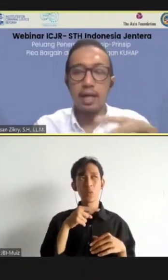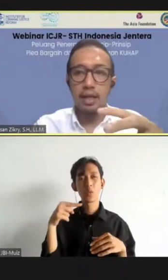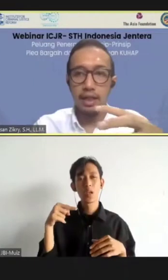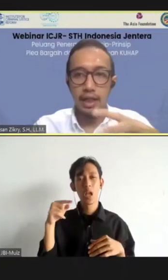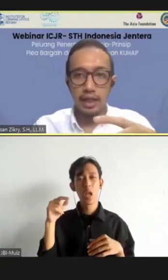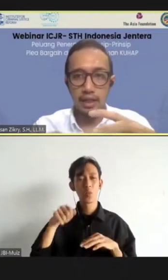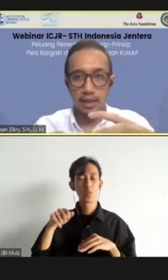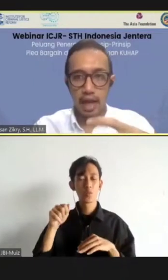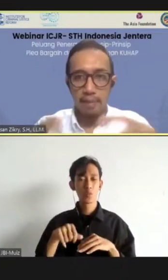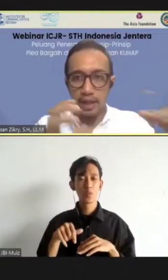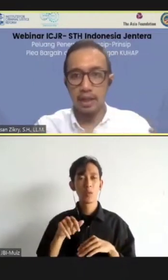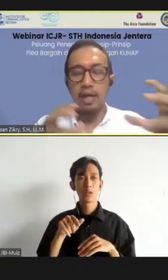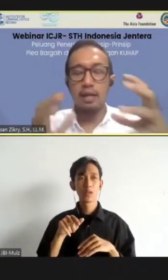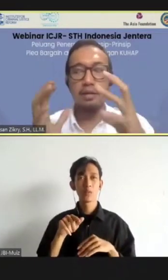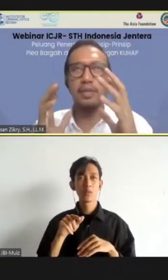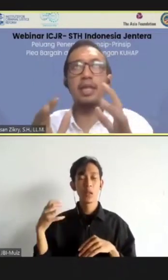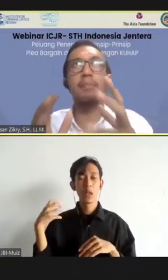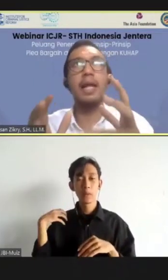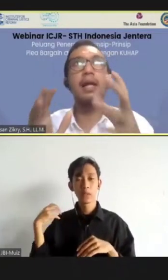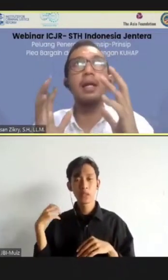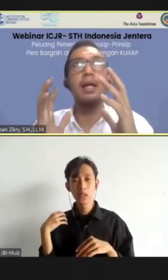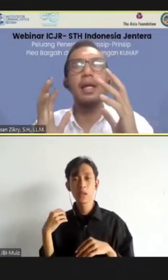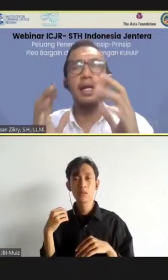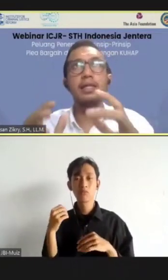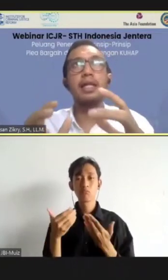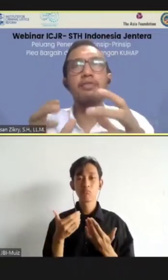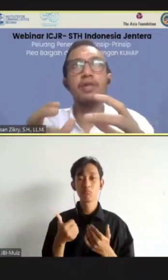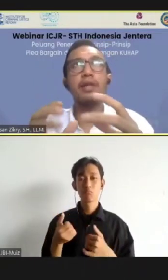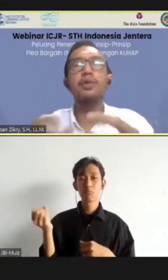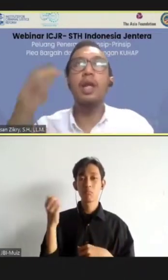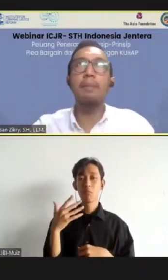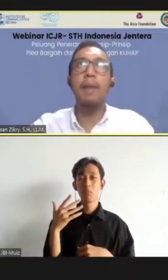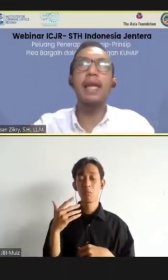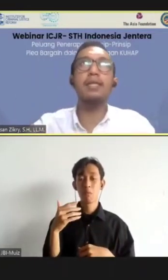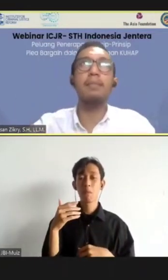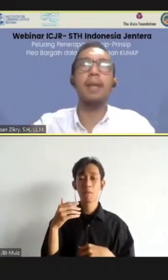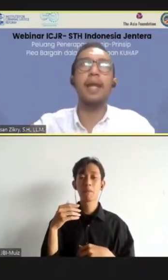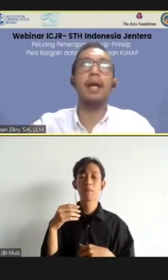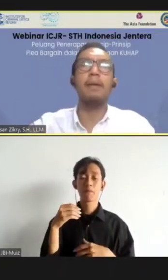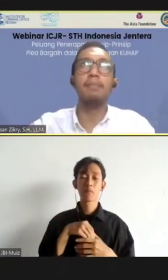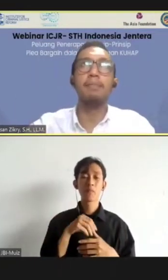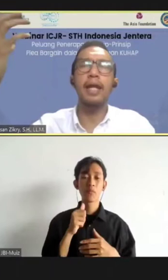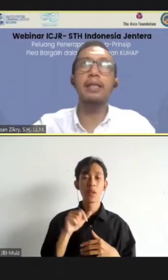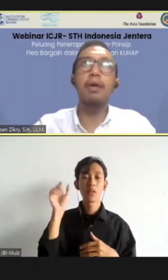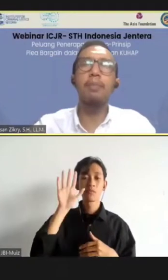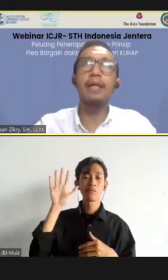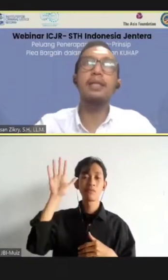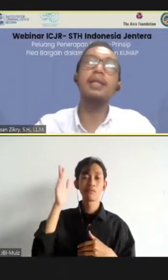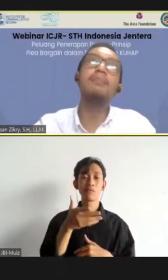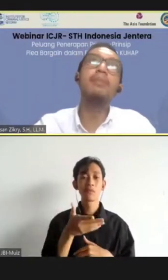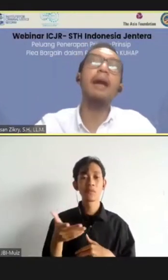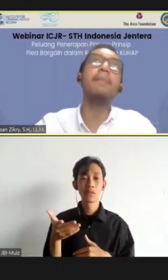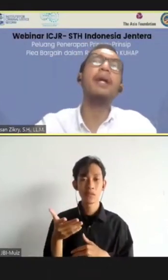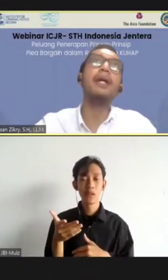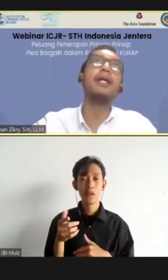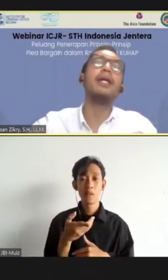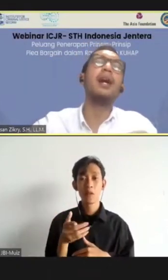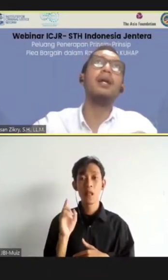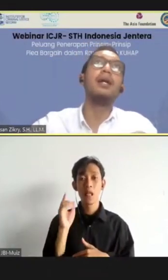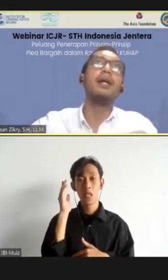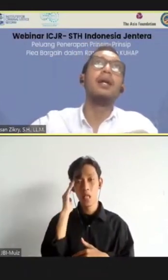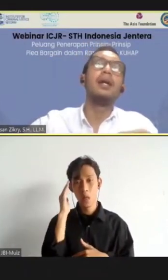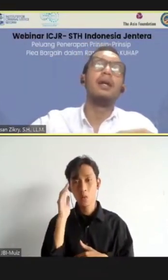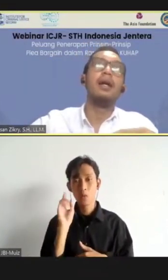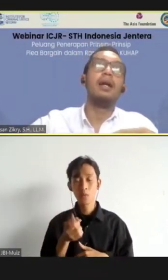tersangka, di Amerika, bisa dibilang, insentifnya itu sudah kebayang sama mereka. Mereka tahu pasti berapa kira